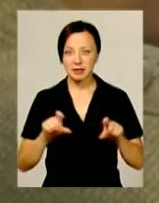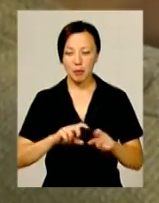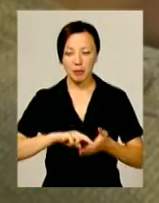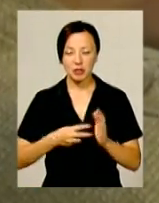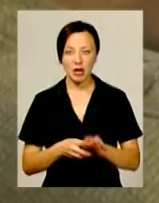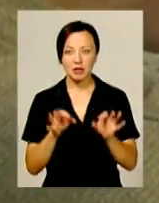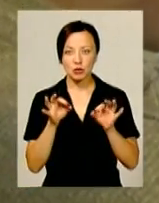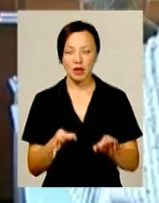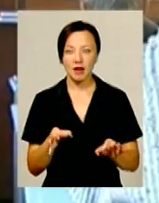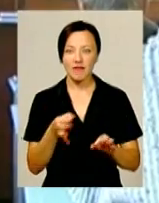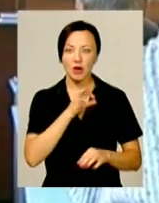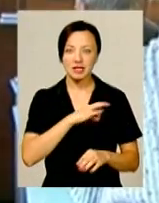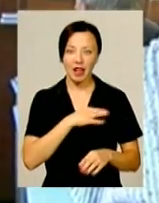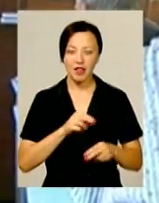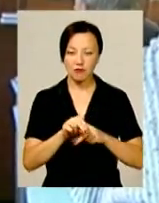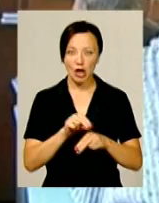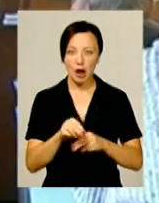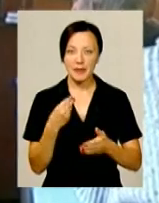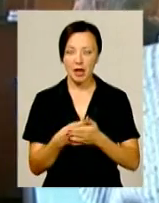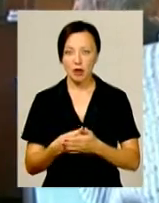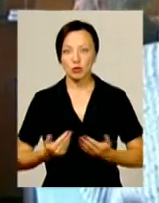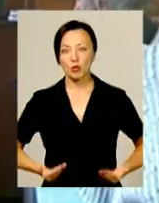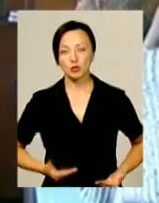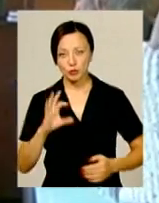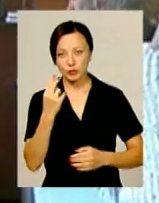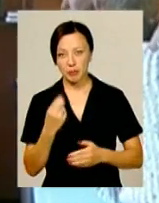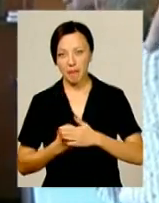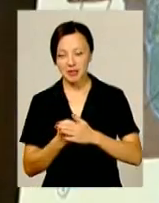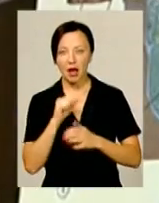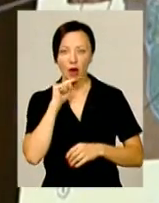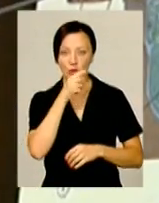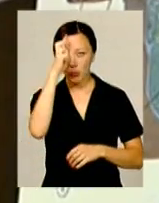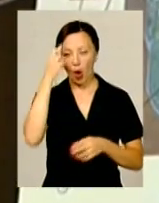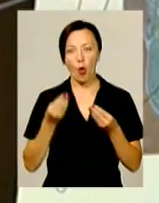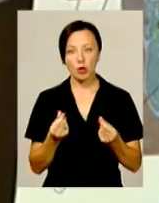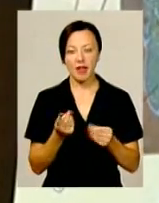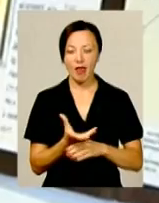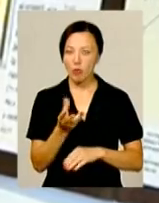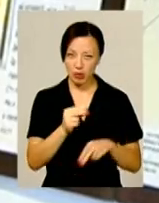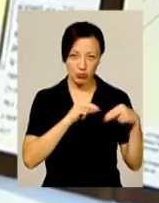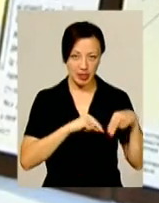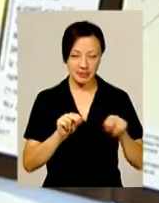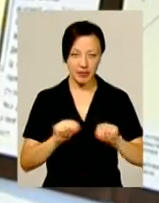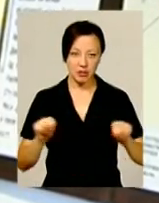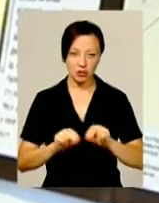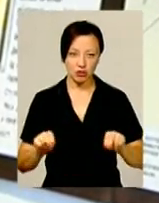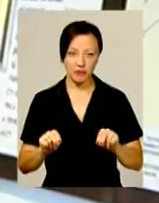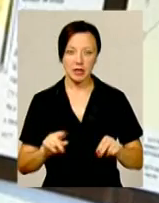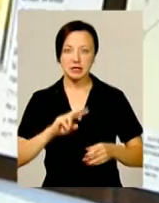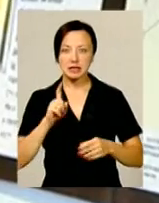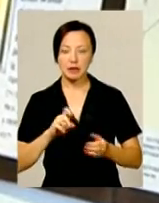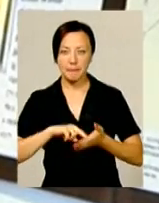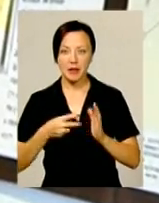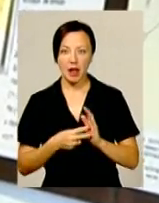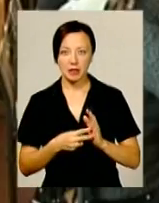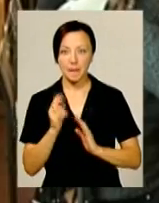використання навчально-матеріальної та соціально-побутової бази та економію бюджетних коштів на оплату праці викладачів. За планами